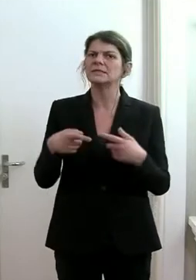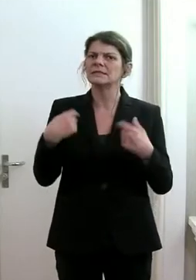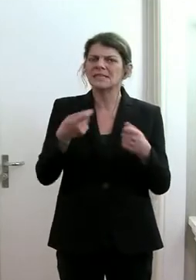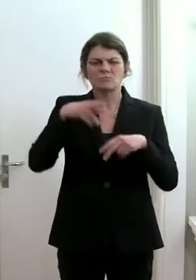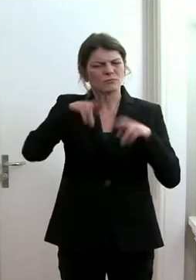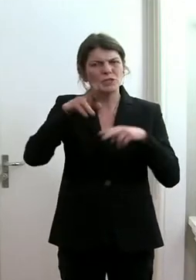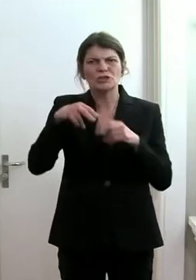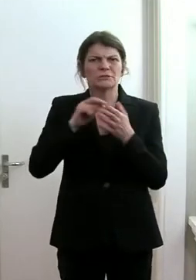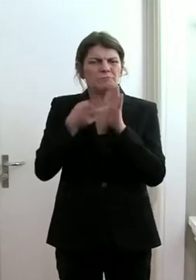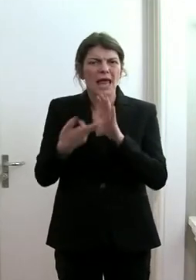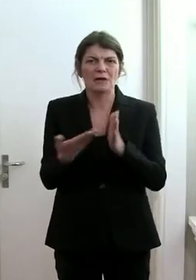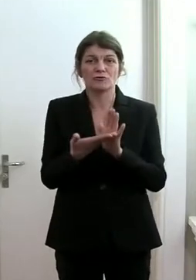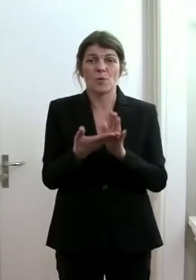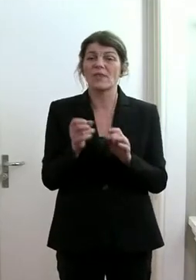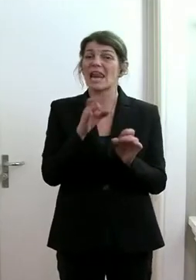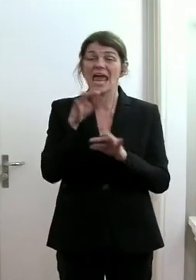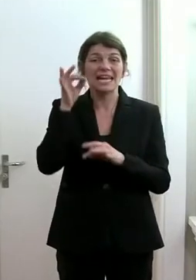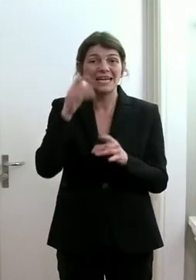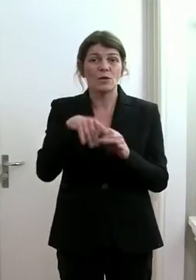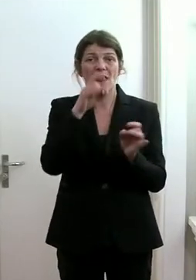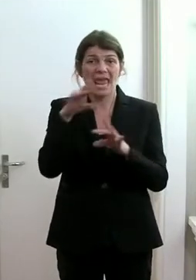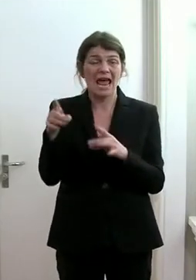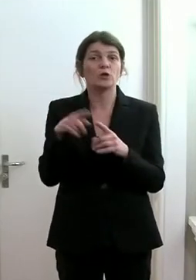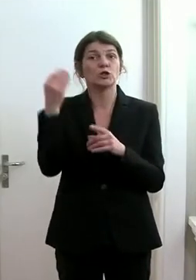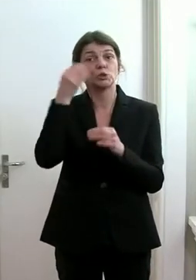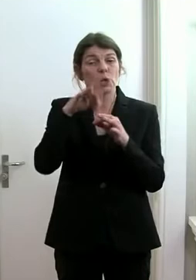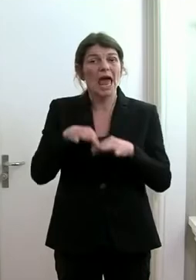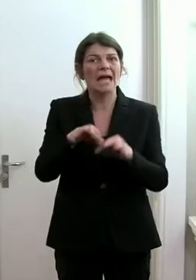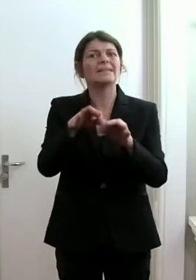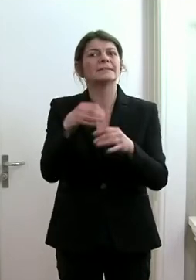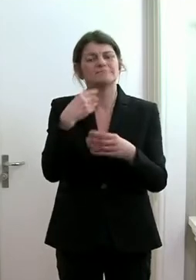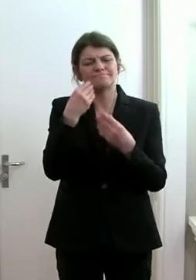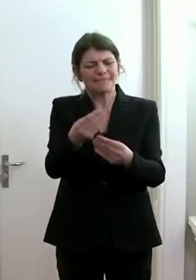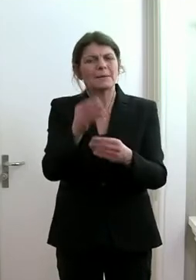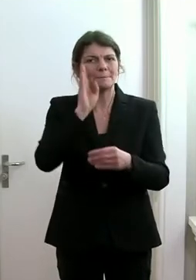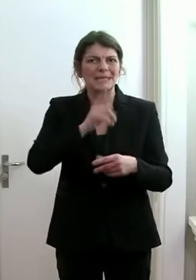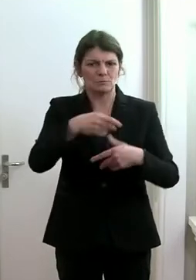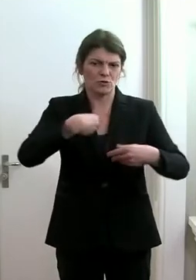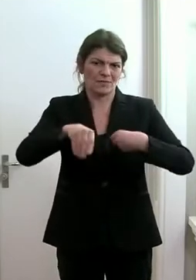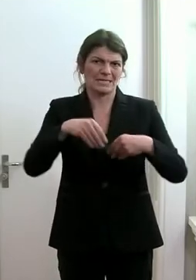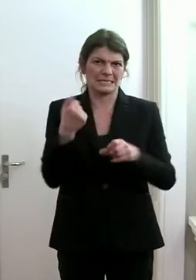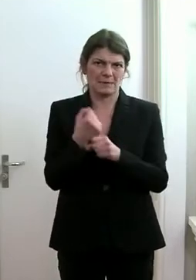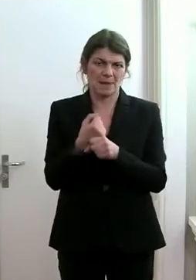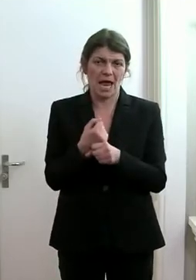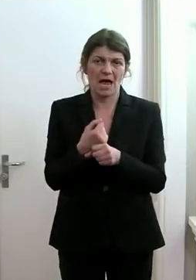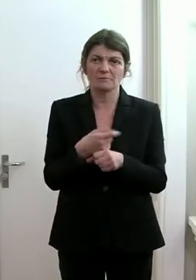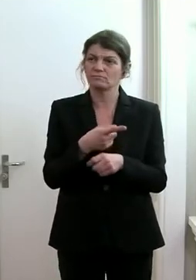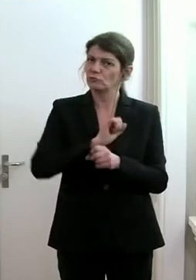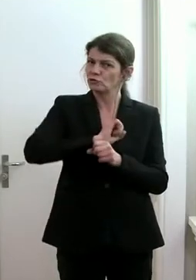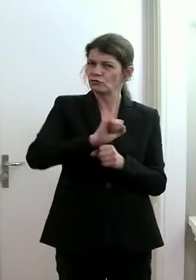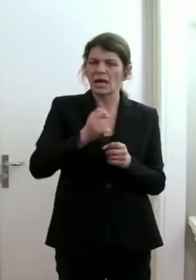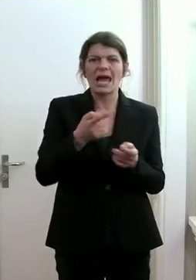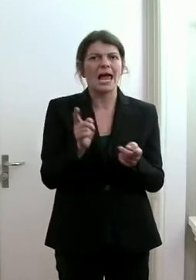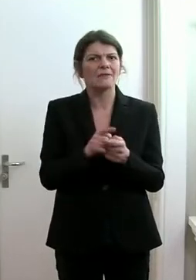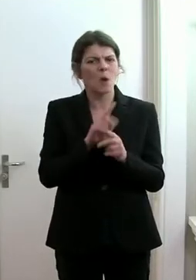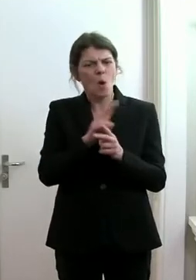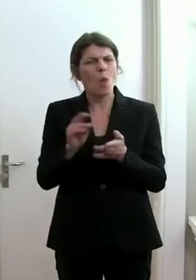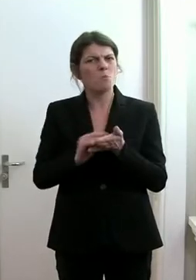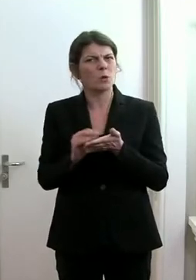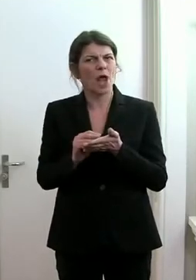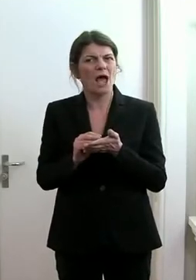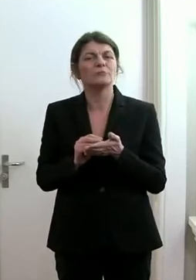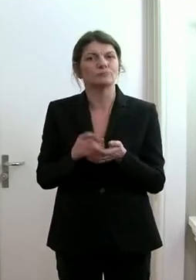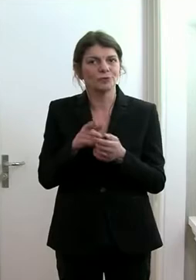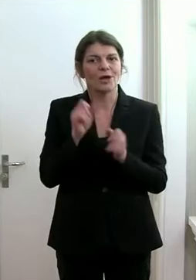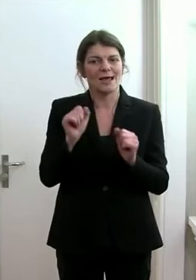Lehrerinnen und Lehrern, also vor allem auch den Schulleitungen ganz viel Flexibilität geschaffen, wie sie sehr unbürokratisch und flexibel dann auf